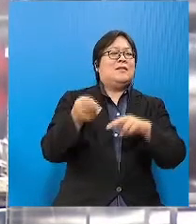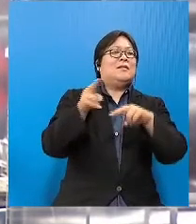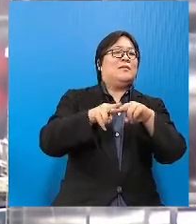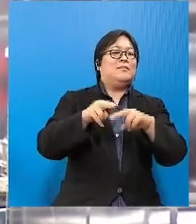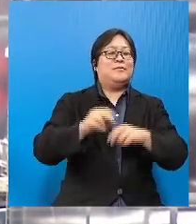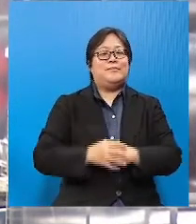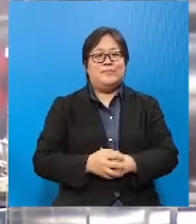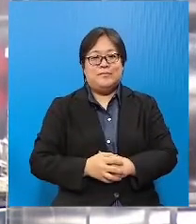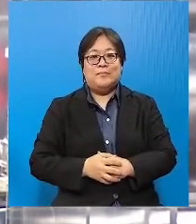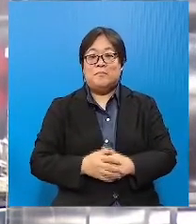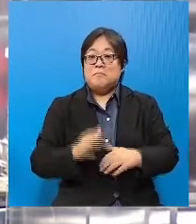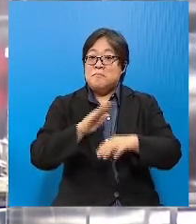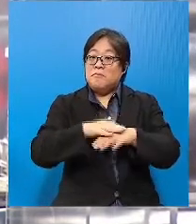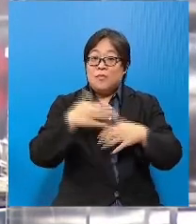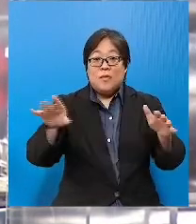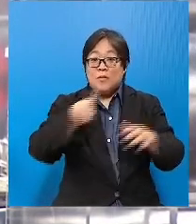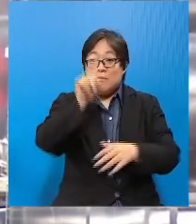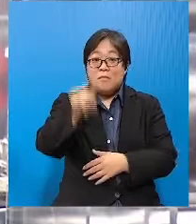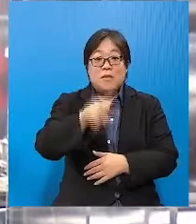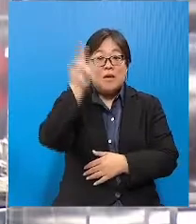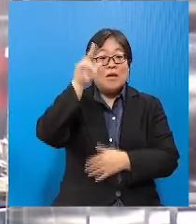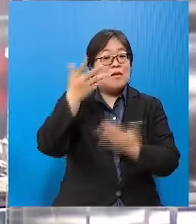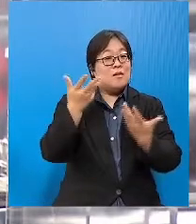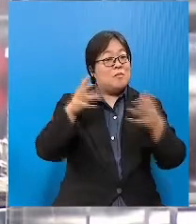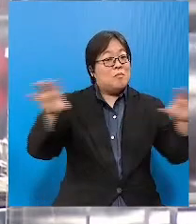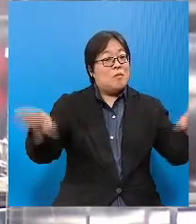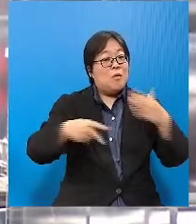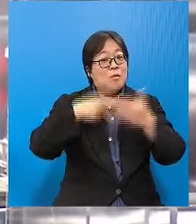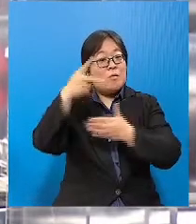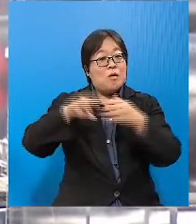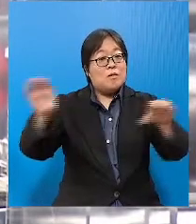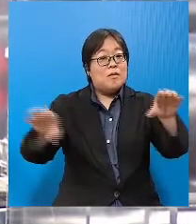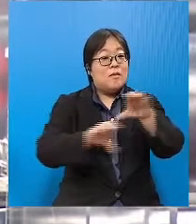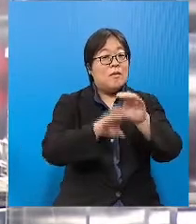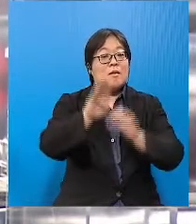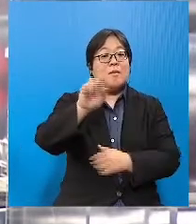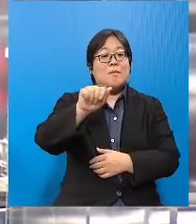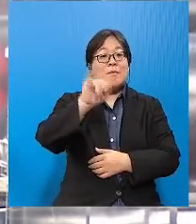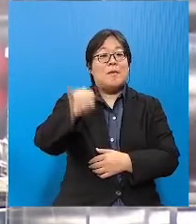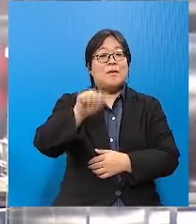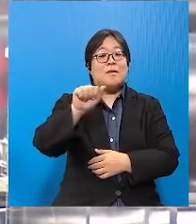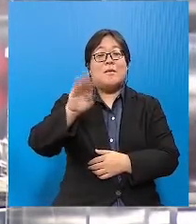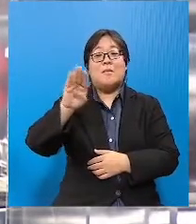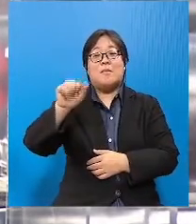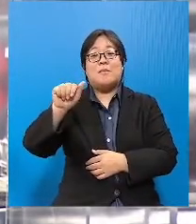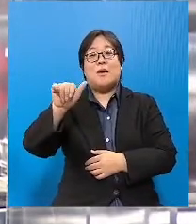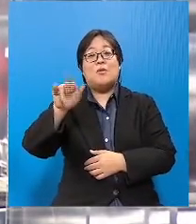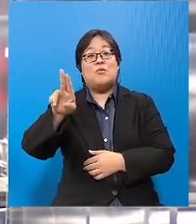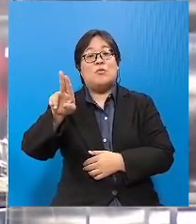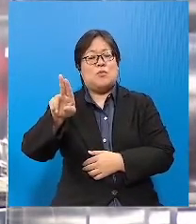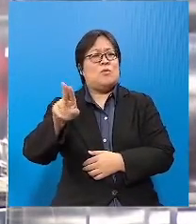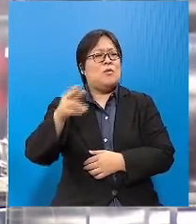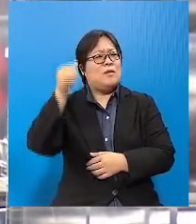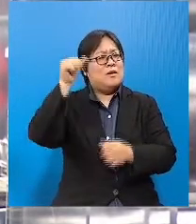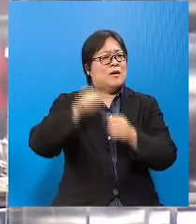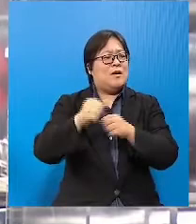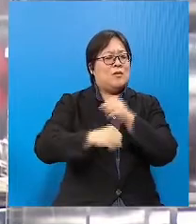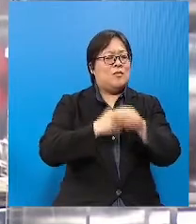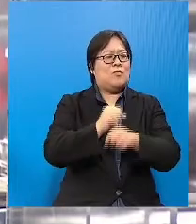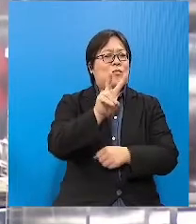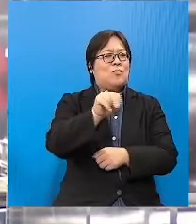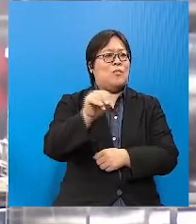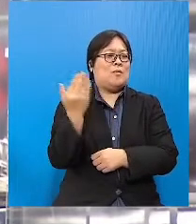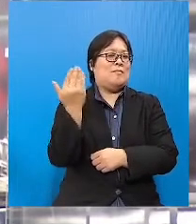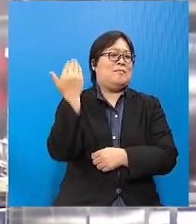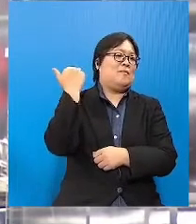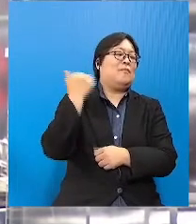iaitu Pernah Kerajaan telah melaksanakan program subsidi baja bio yang dilaksanakan pada musim 1 2020 yang